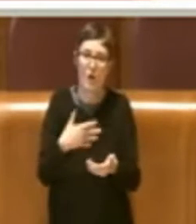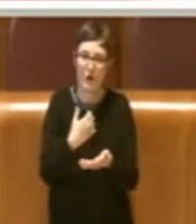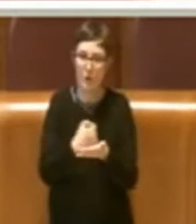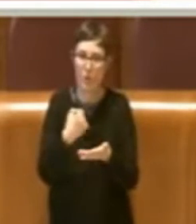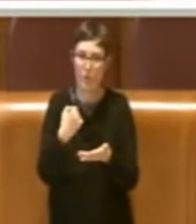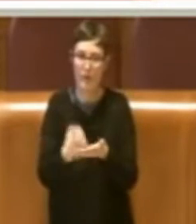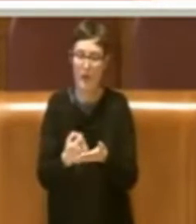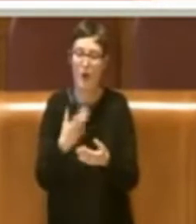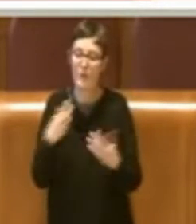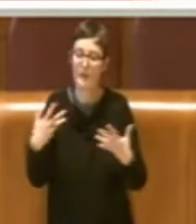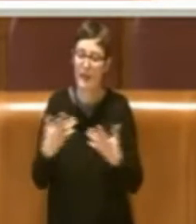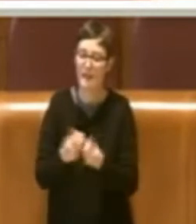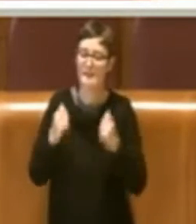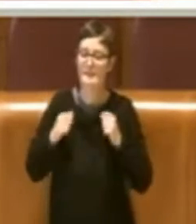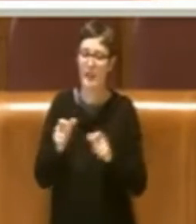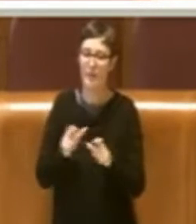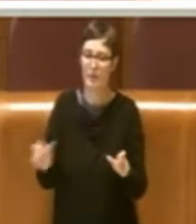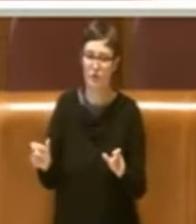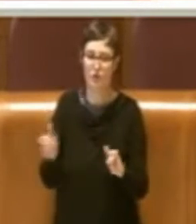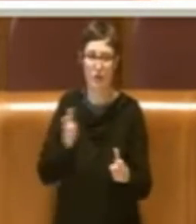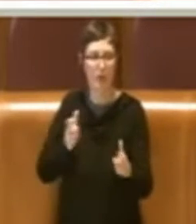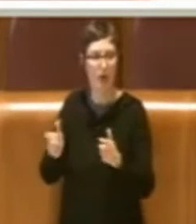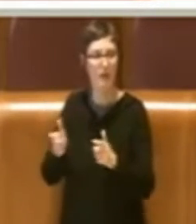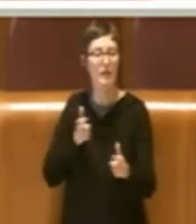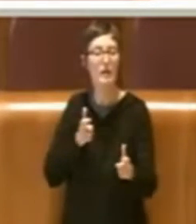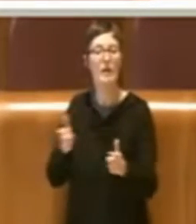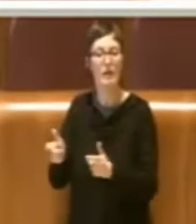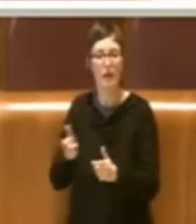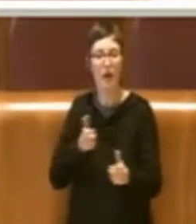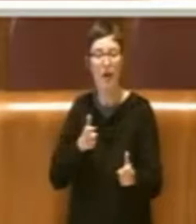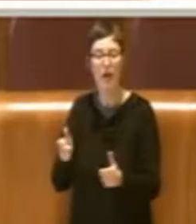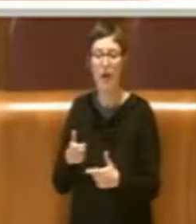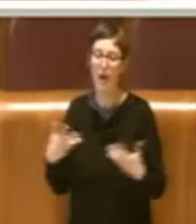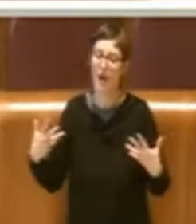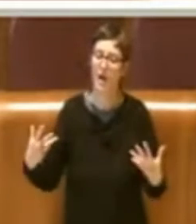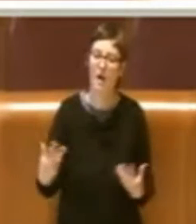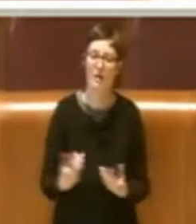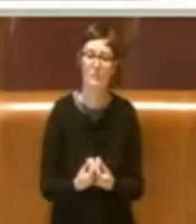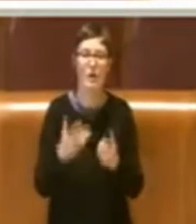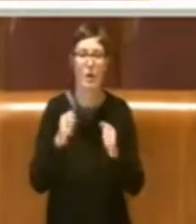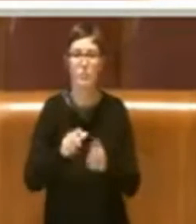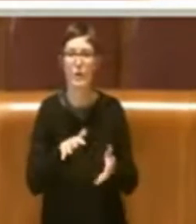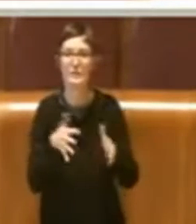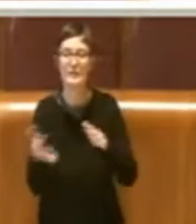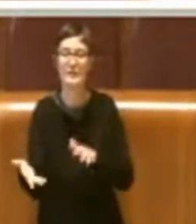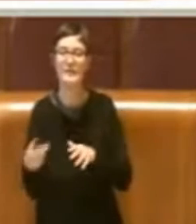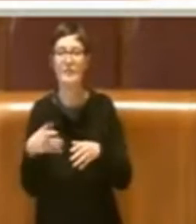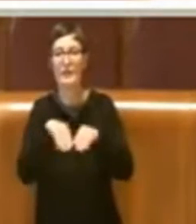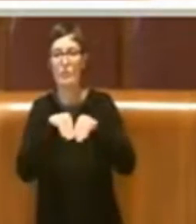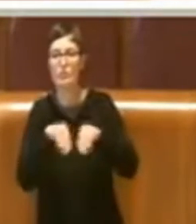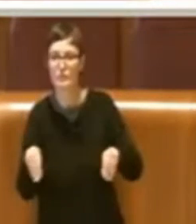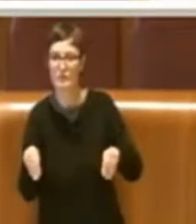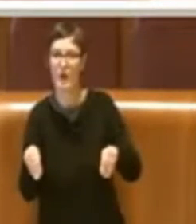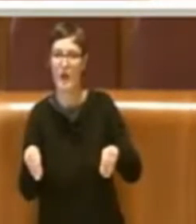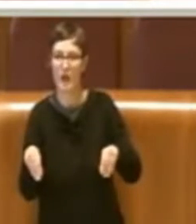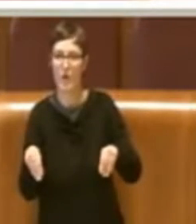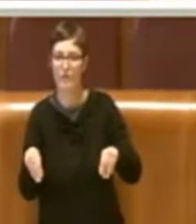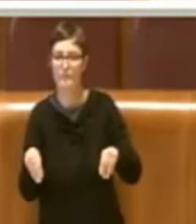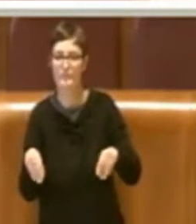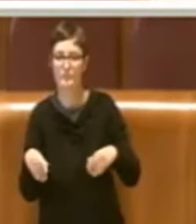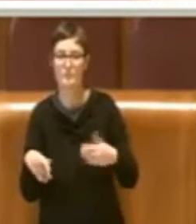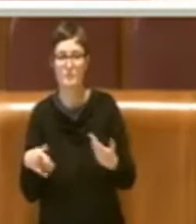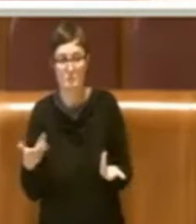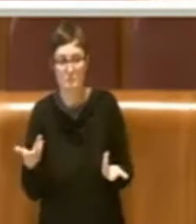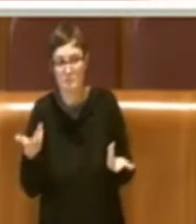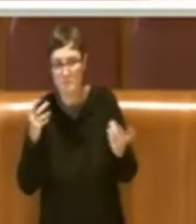cittadinanza ci siamo mobilitati affinché si crei anche un polo museale culturale e che possa insomma andare